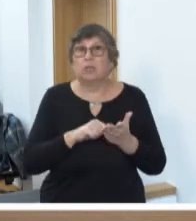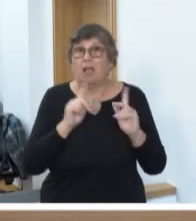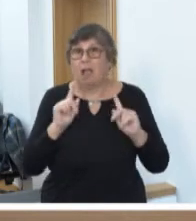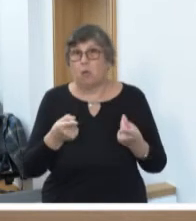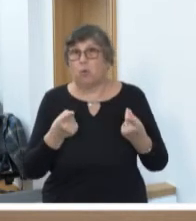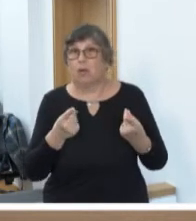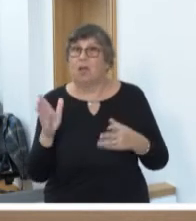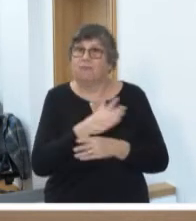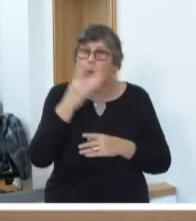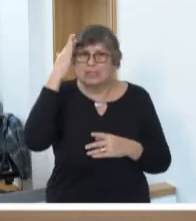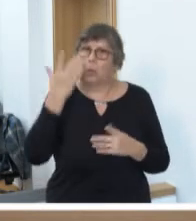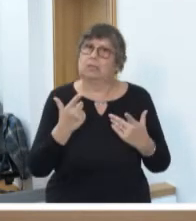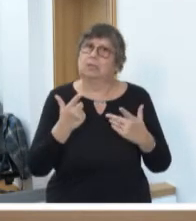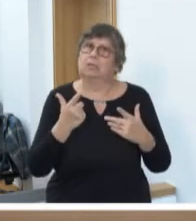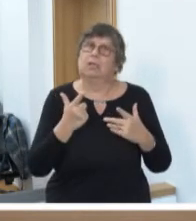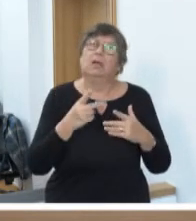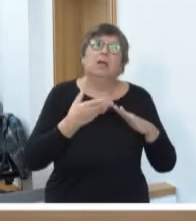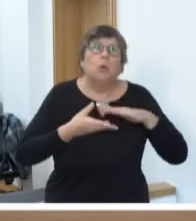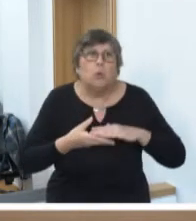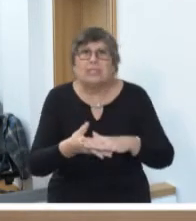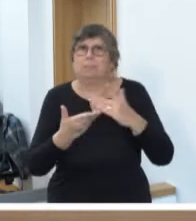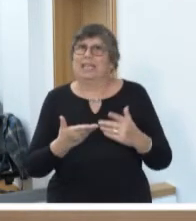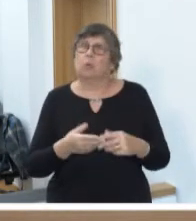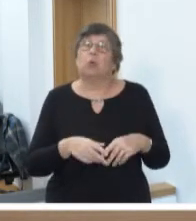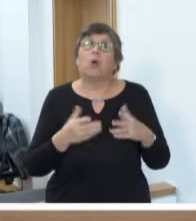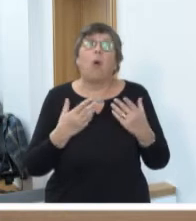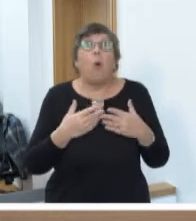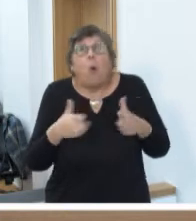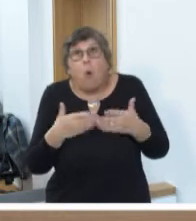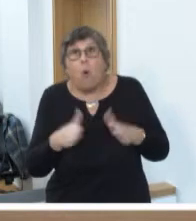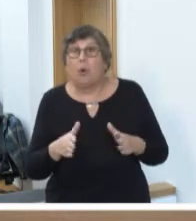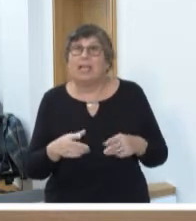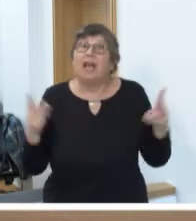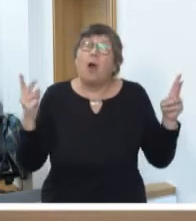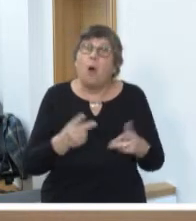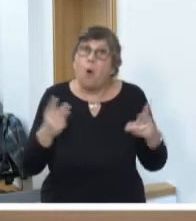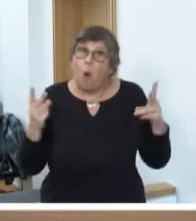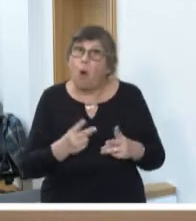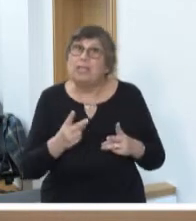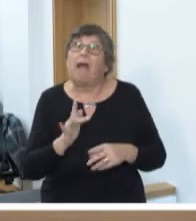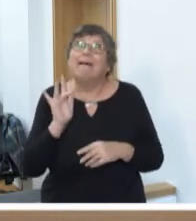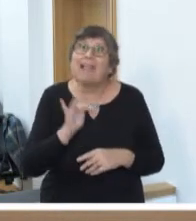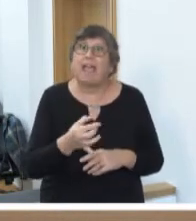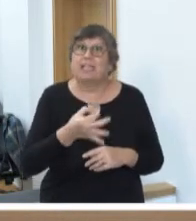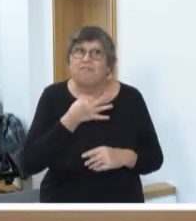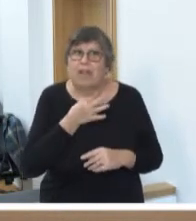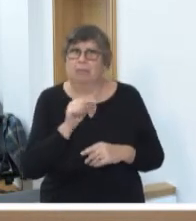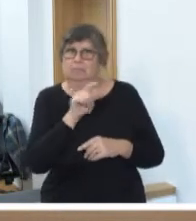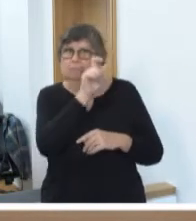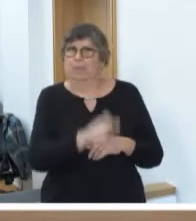präventive Maßnahmen Unterbringung ohne oder auch gegen den Willen der betroffenen Menschen sowie